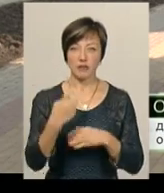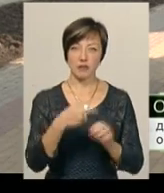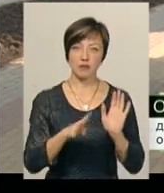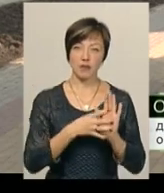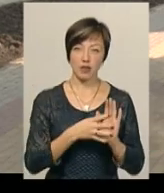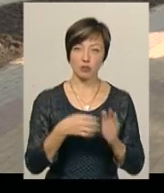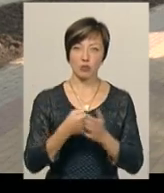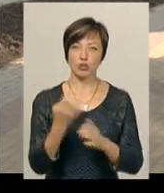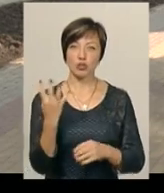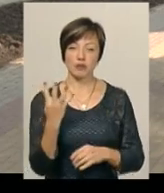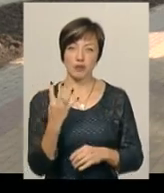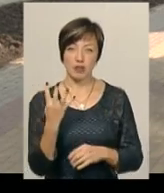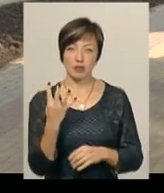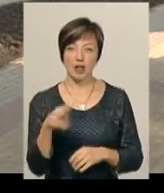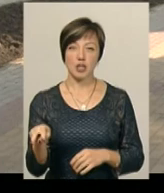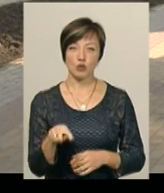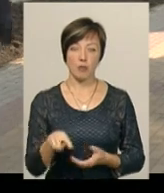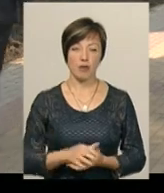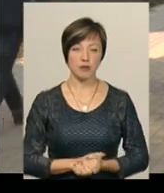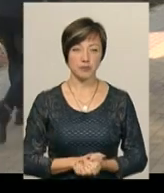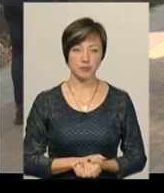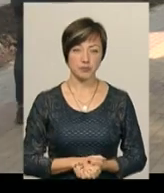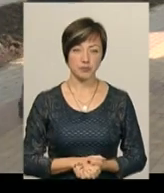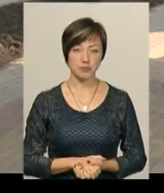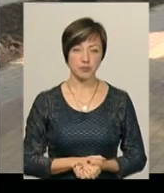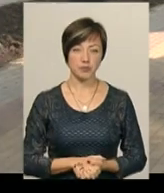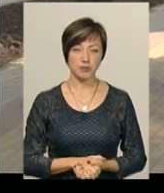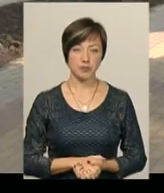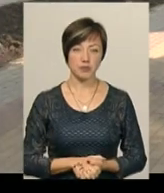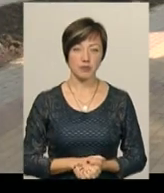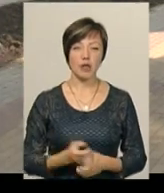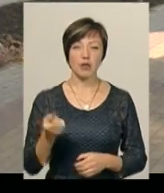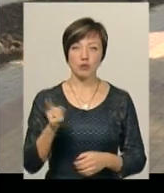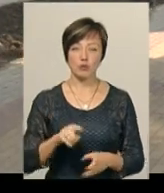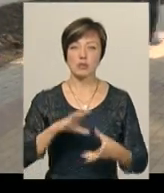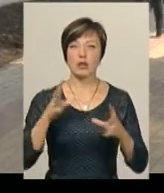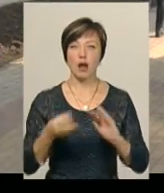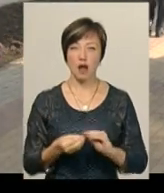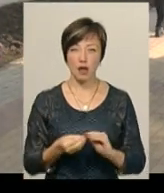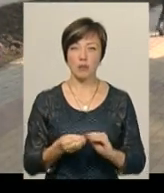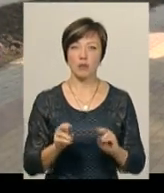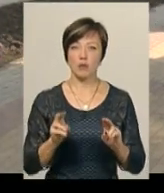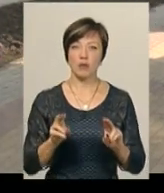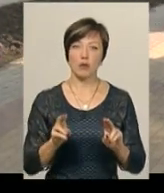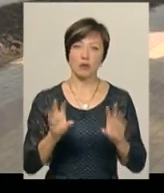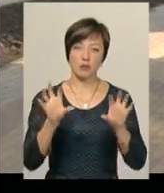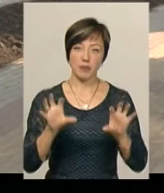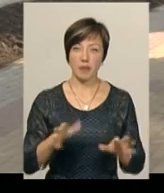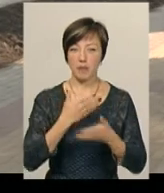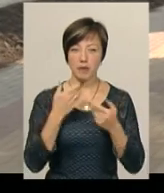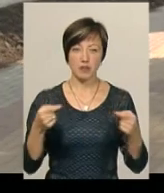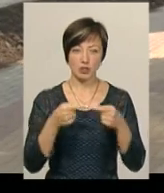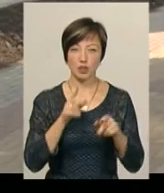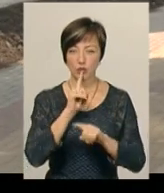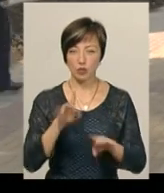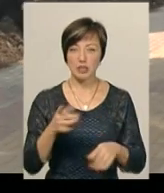29 по 4 листопада. Тому загального принципу немає і ніхто визначати цього